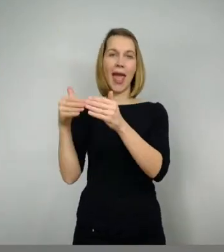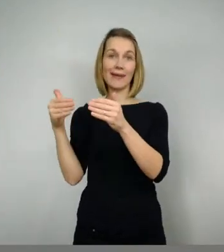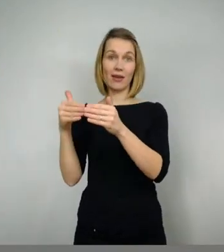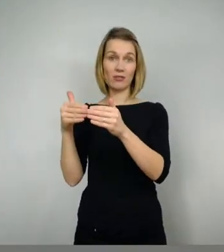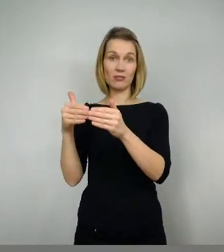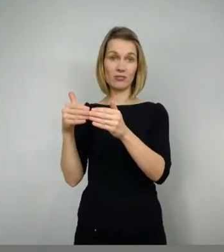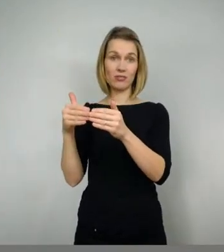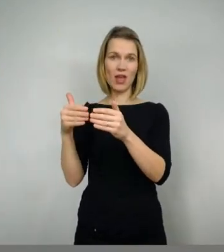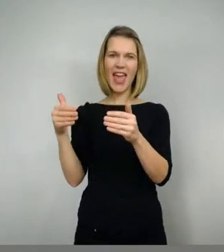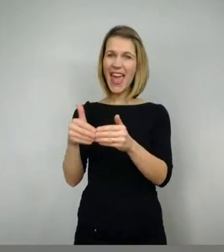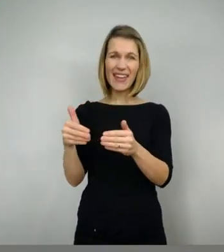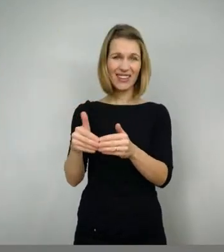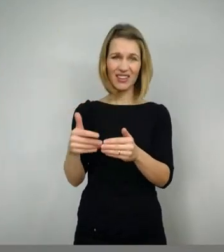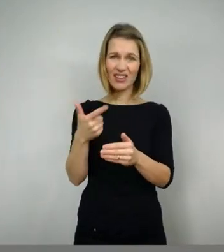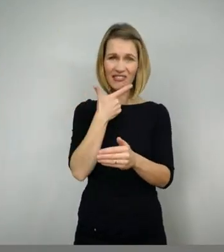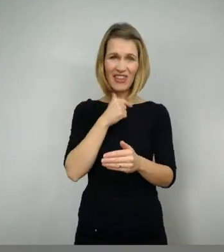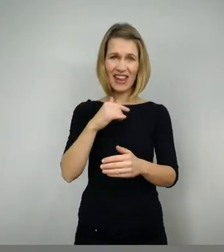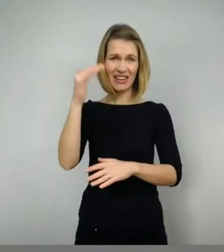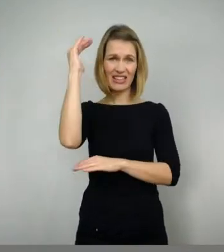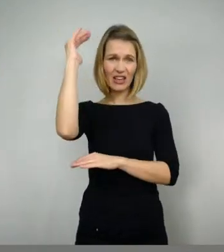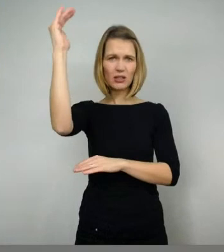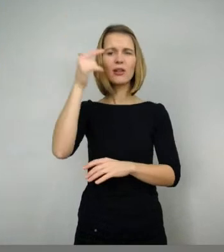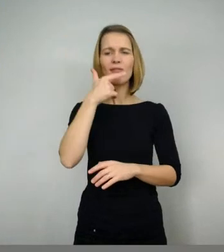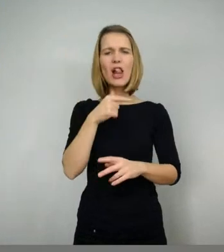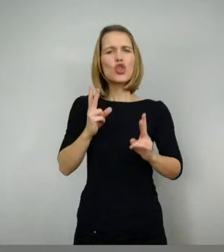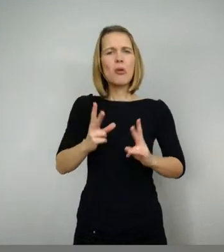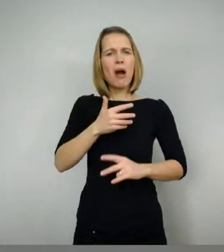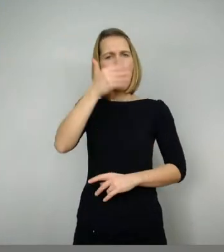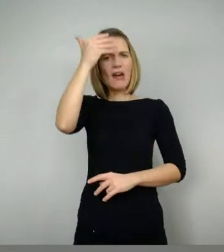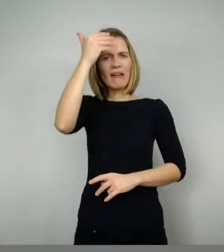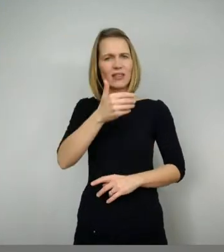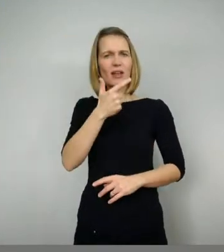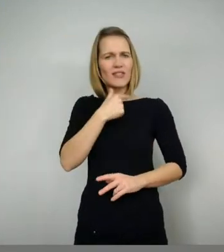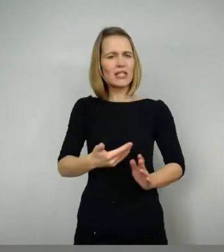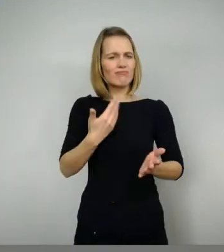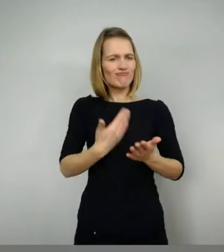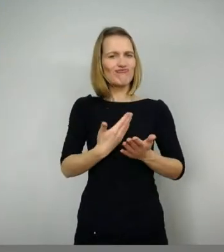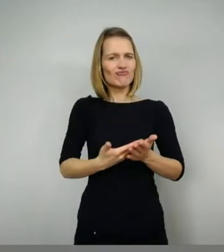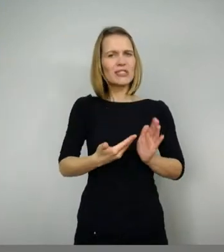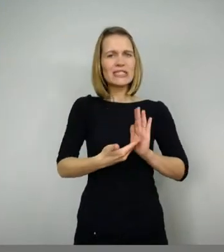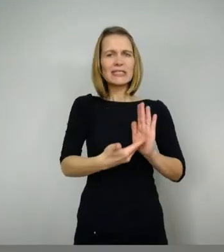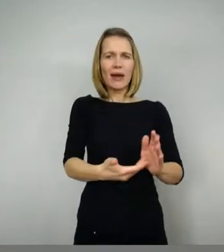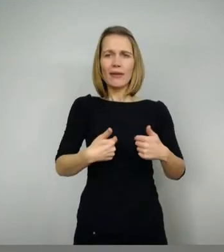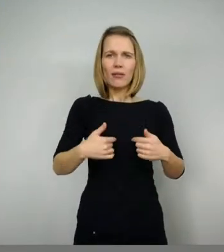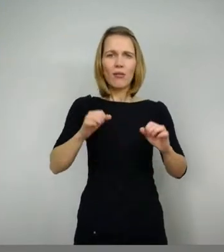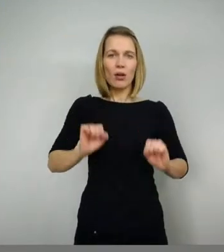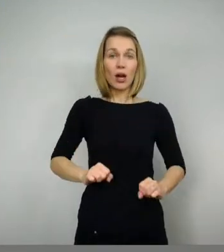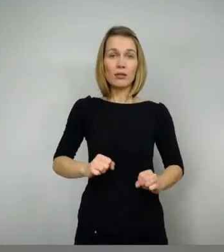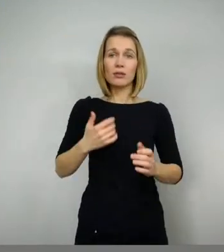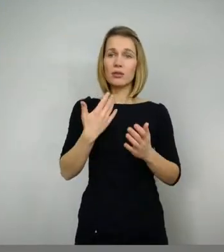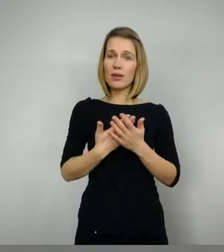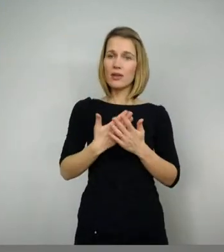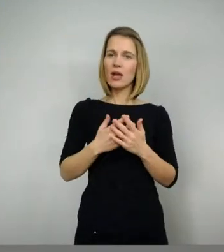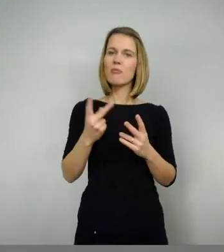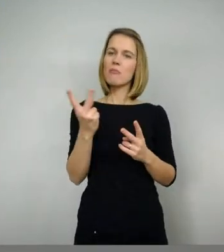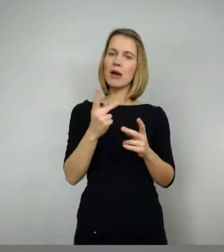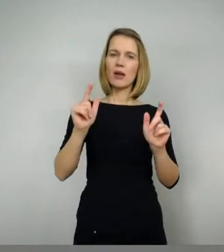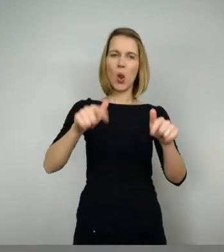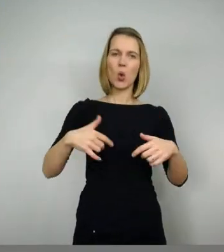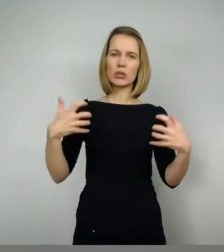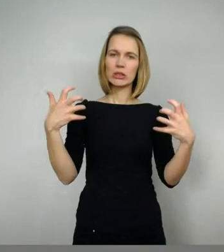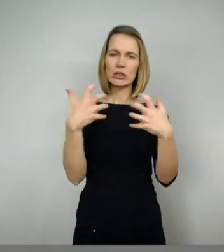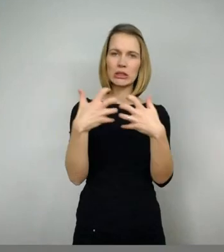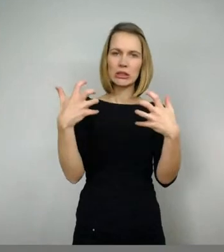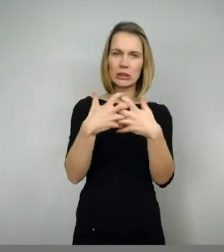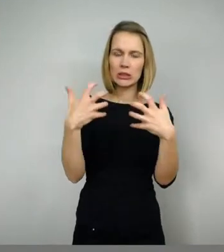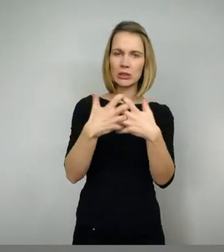eigentlich gar kein Riese sein, sondern viel lieber ein normaler Ritter und er möchte sich bewähren im Kampf gegen Dietrich von Bern. Deshalb zieht er aus, um mit ihm zu kämpfen. Dietrich will